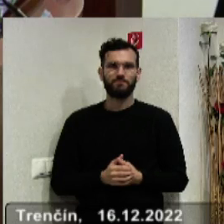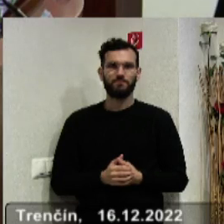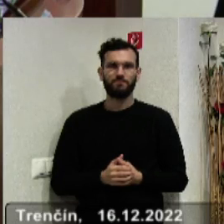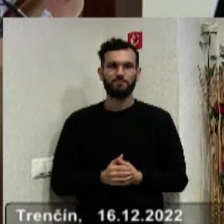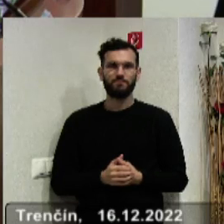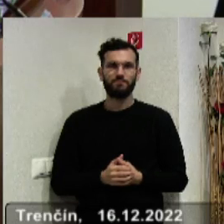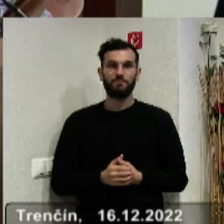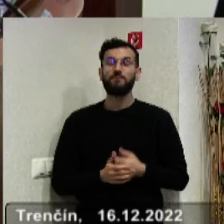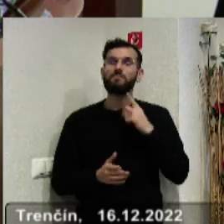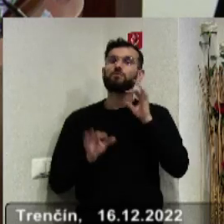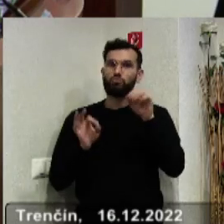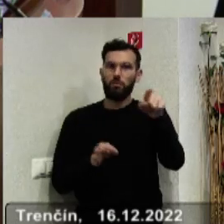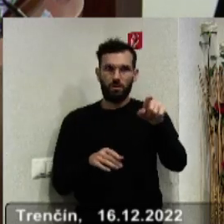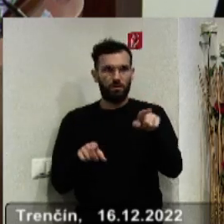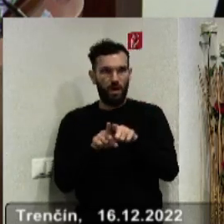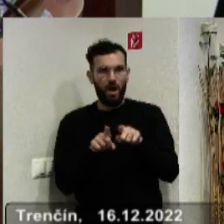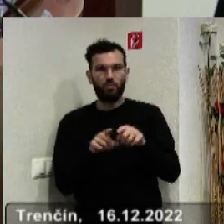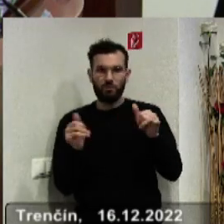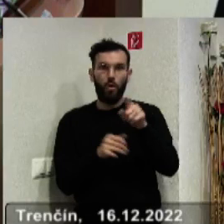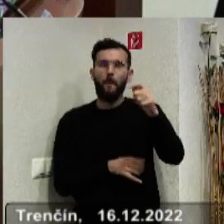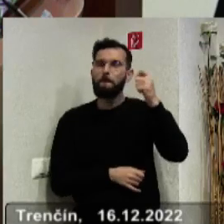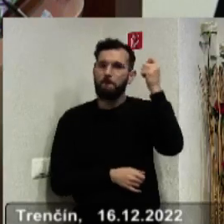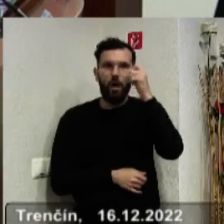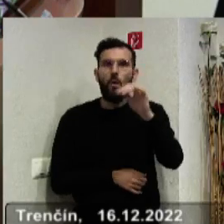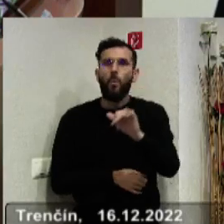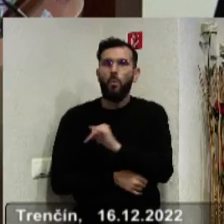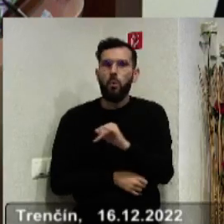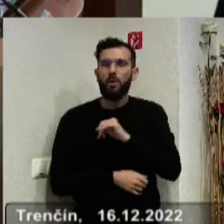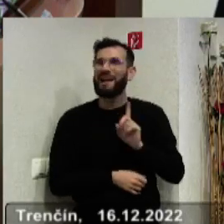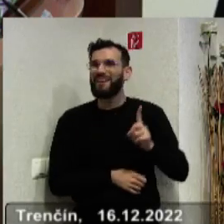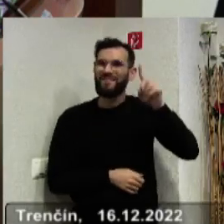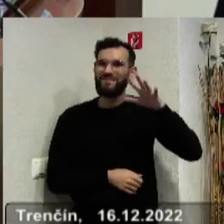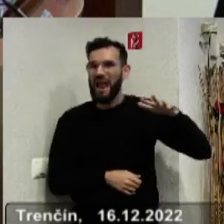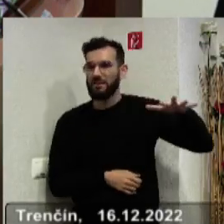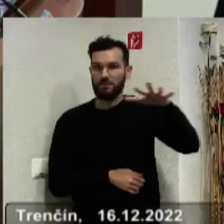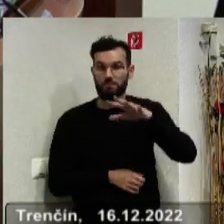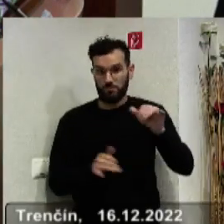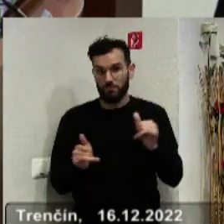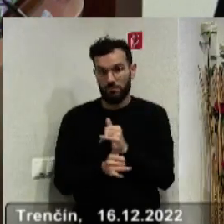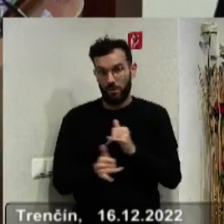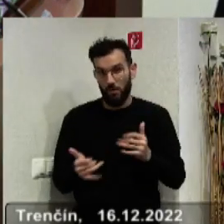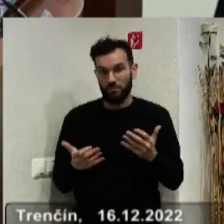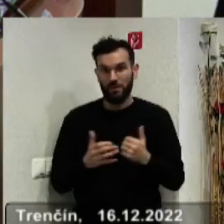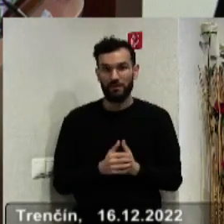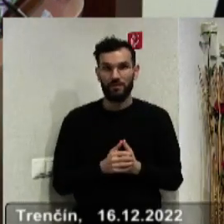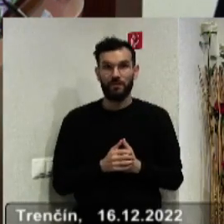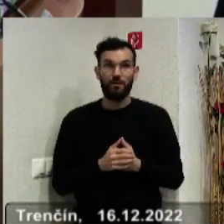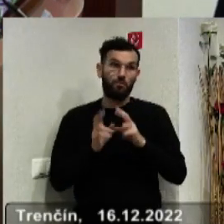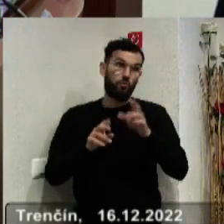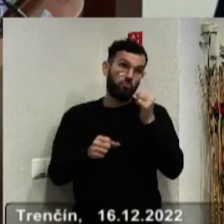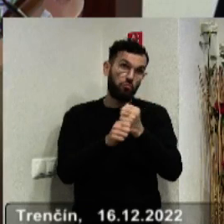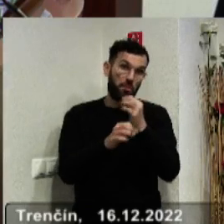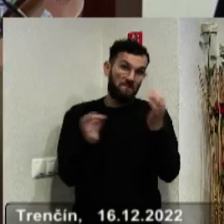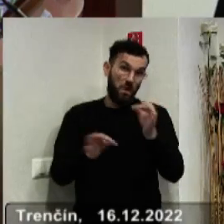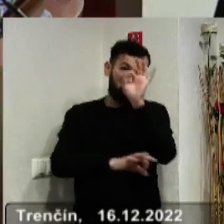ďalej. To je fakt, ako v dobrom slovom zmysle blázon do toho celého, takže a ešte možno, možno aj vymyslieme nejaký